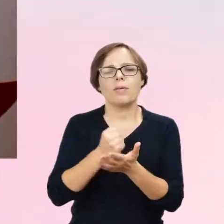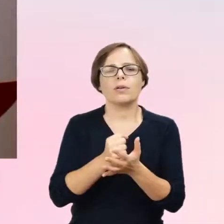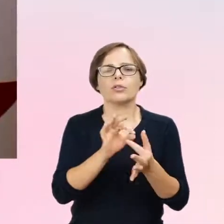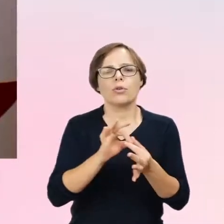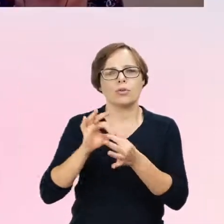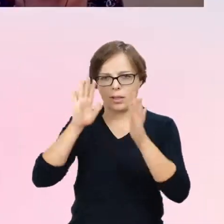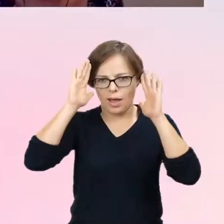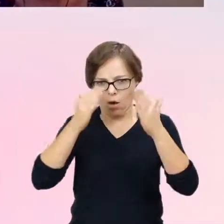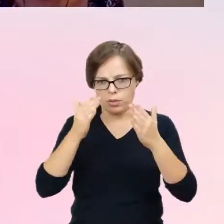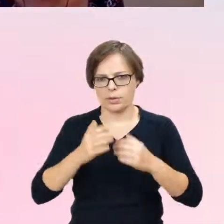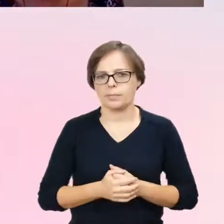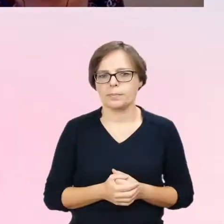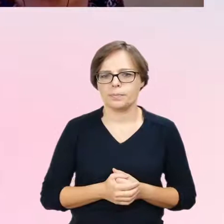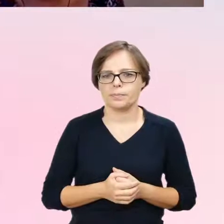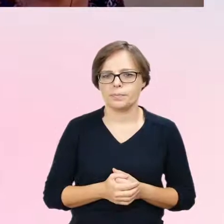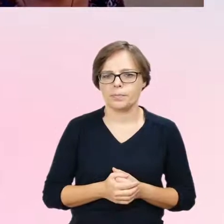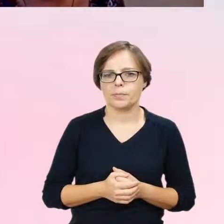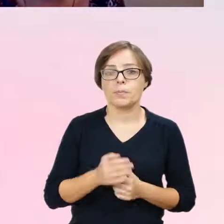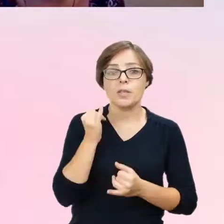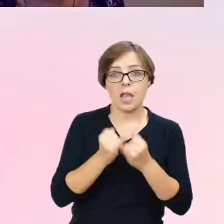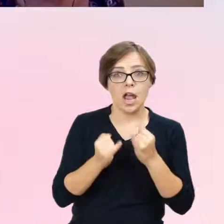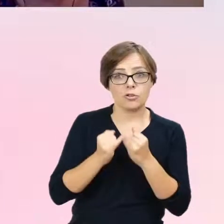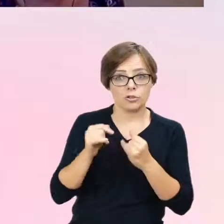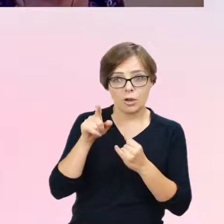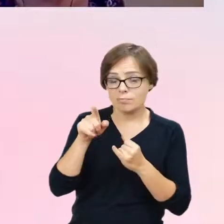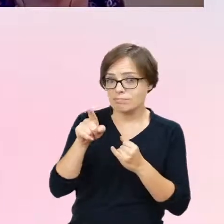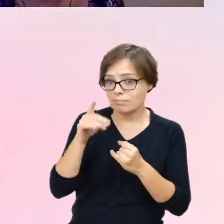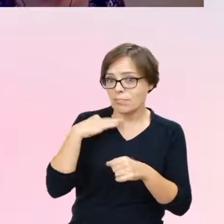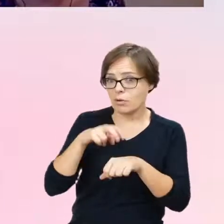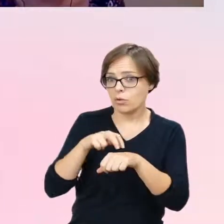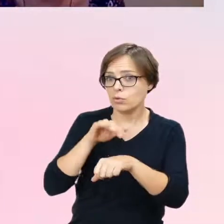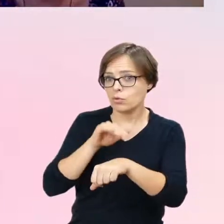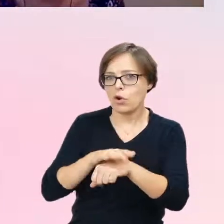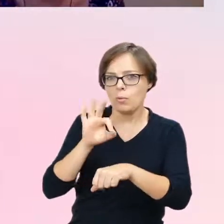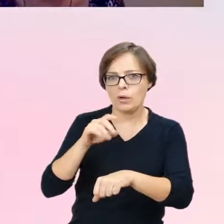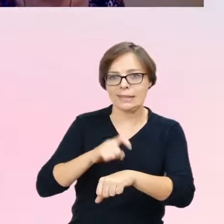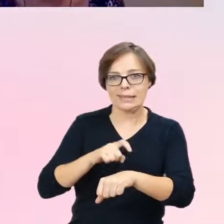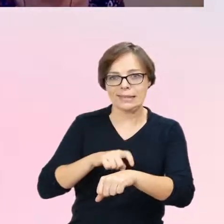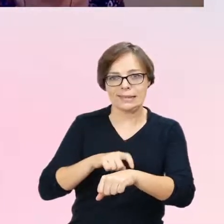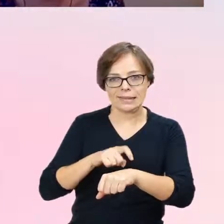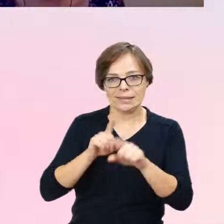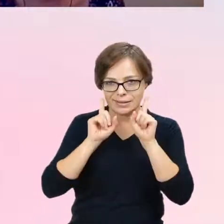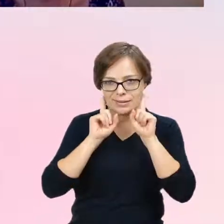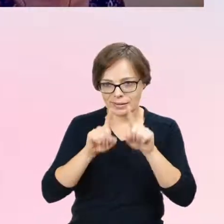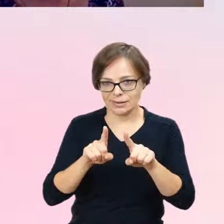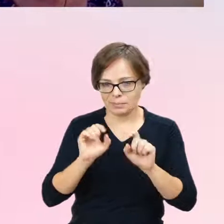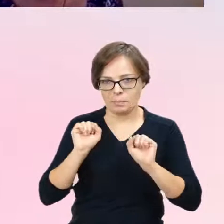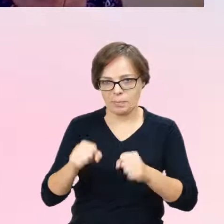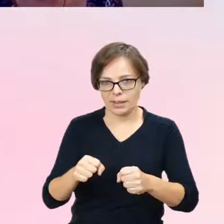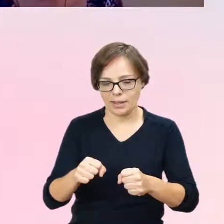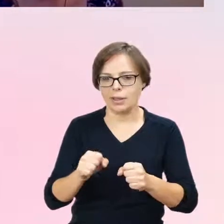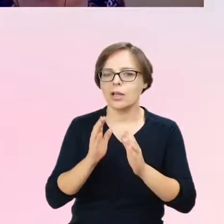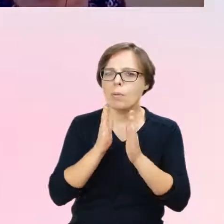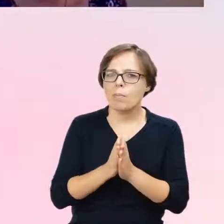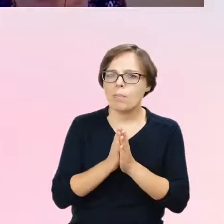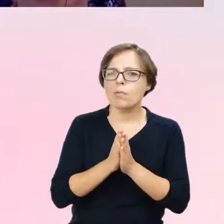ze spektrum autyzmu. Tyle, że jeśli można Panią prosić, bo czas już naprawdę nas bardzo nagli o taką